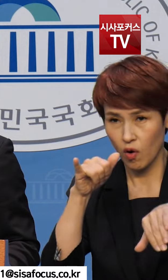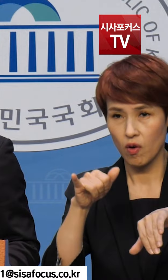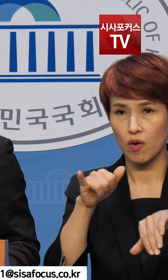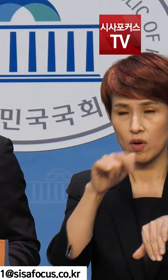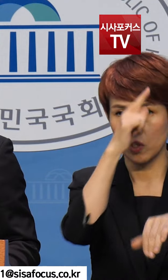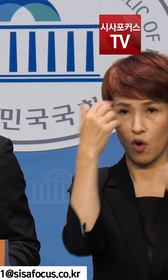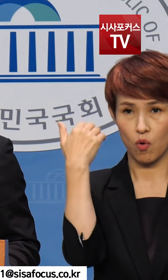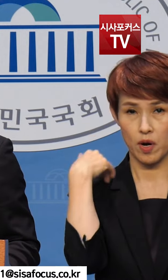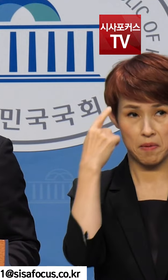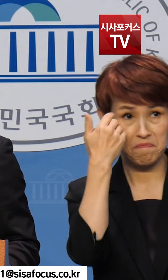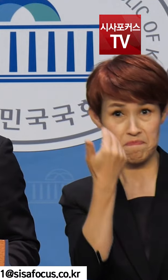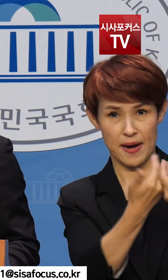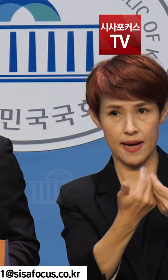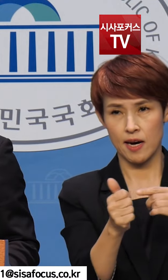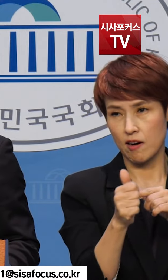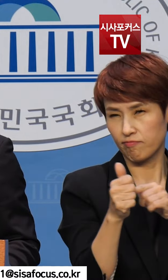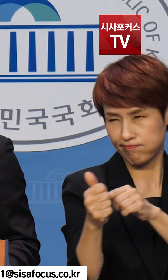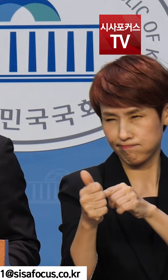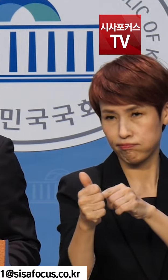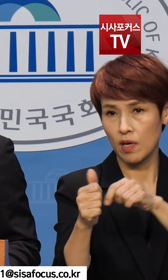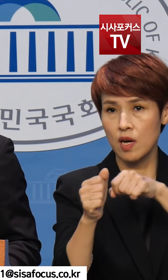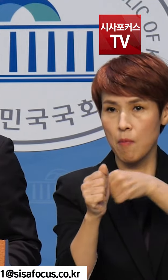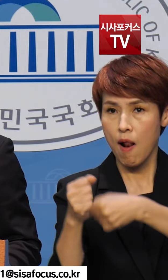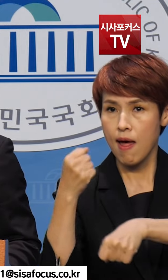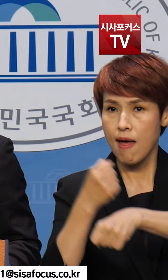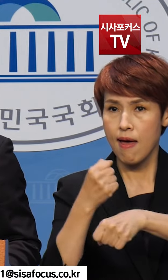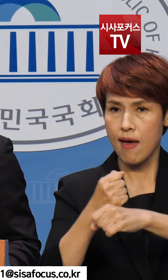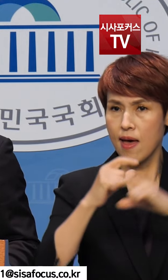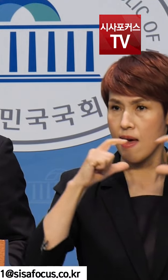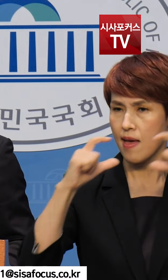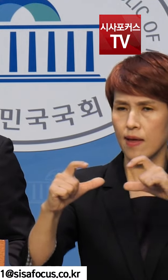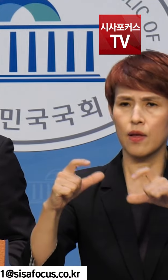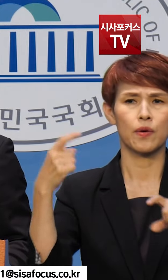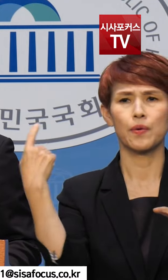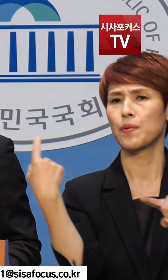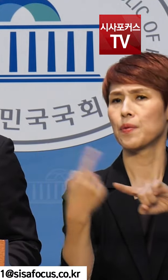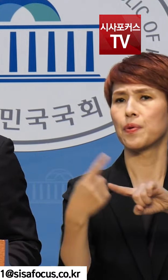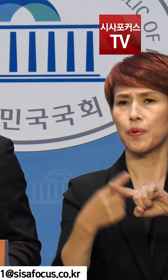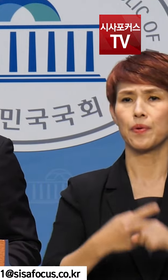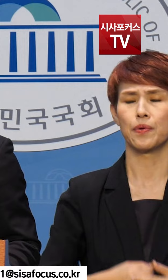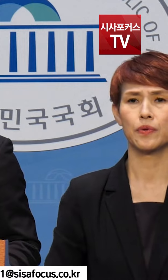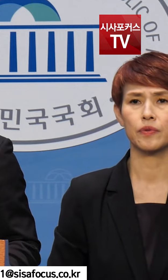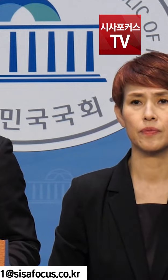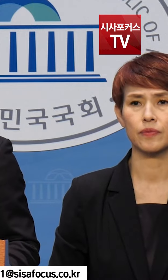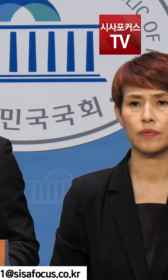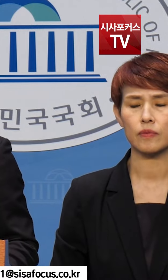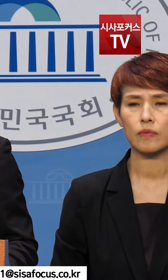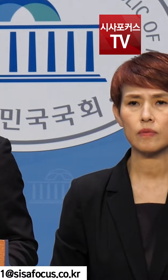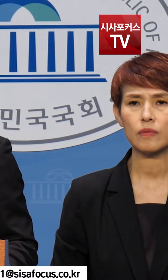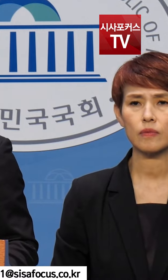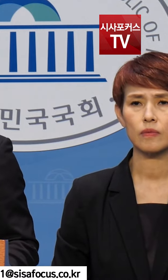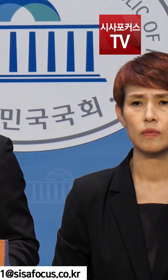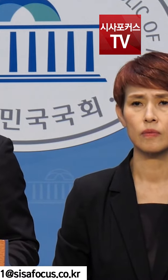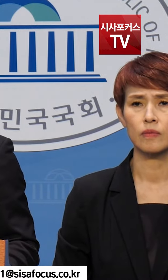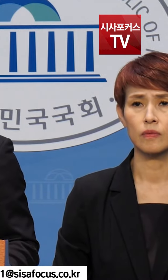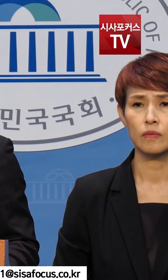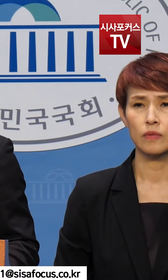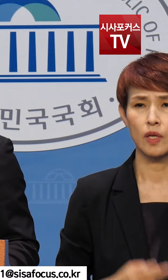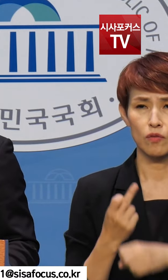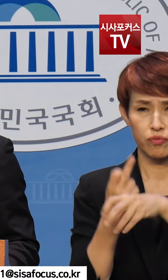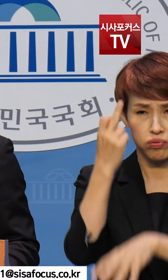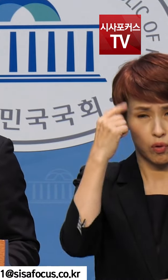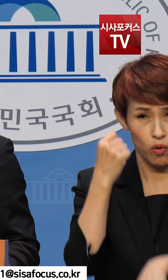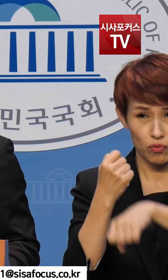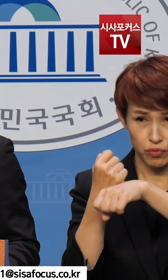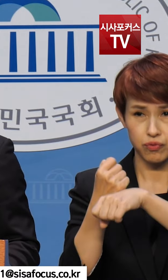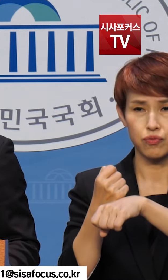들면 끝까지 응징하겠다는 노골적인 탄압이라고밖에 해석할 수가 없습니다. 우주항공청